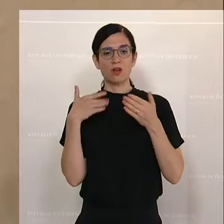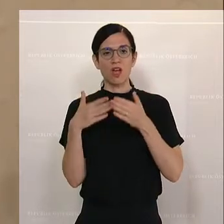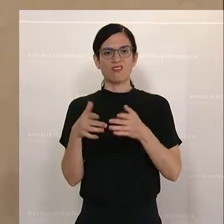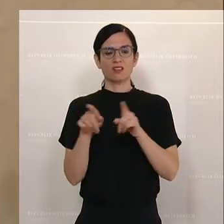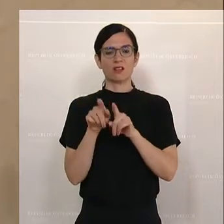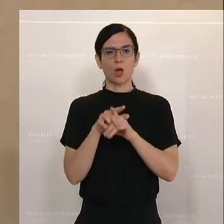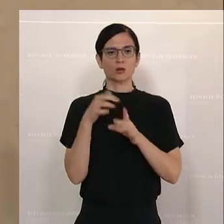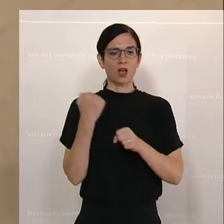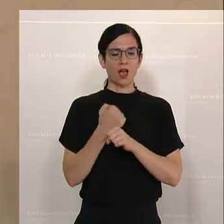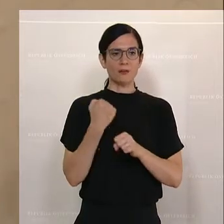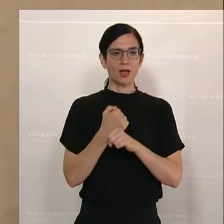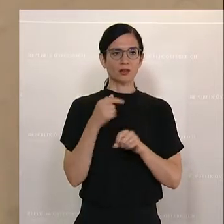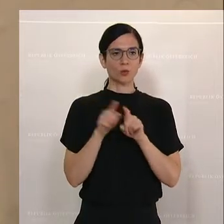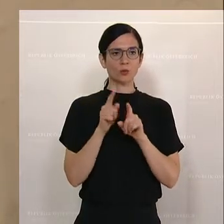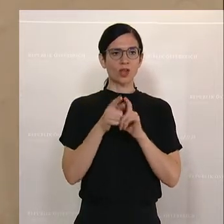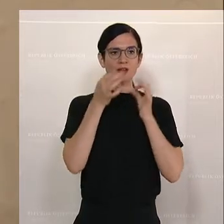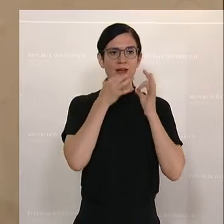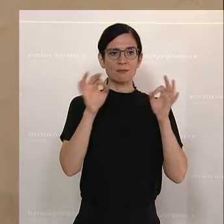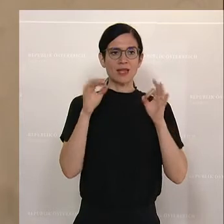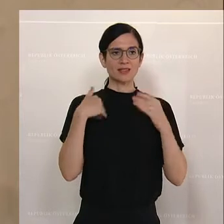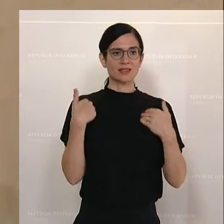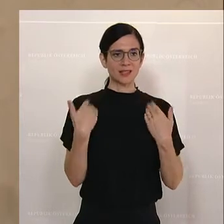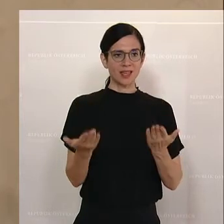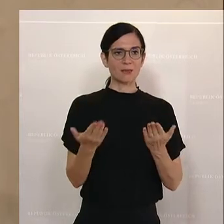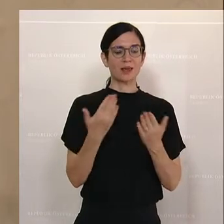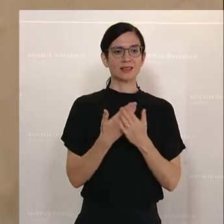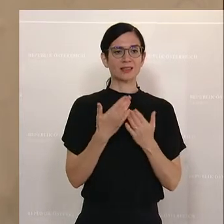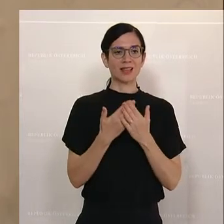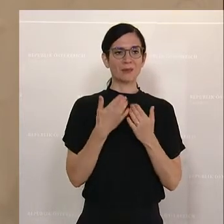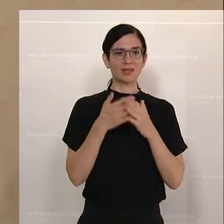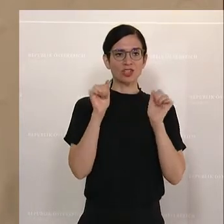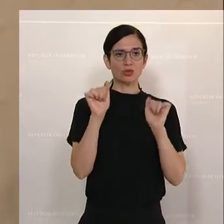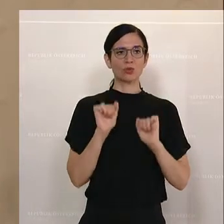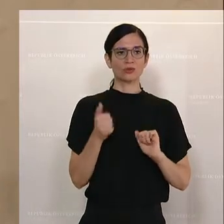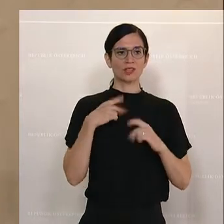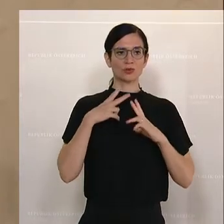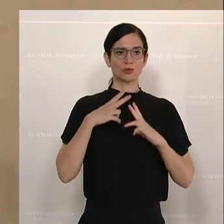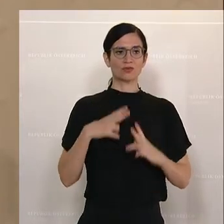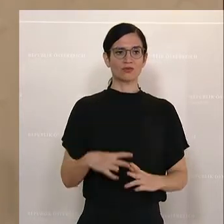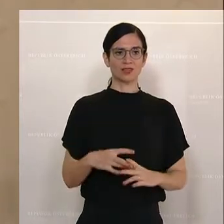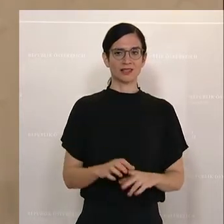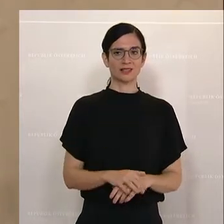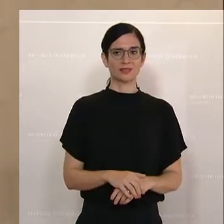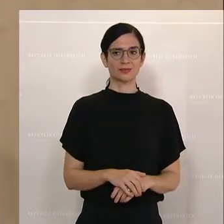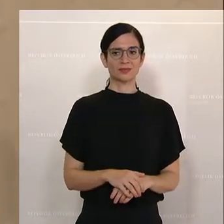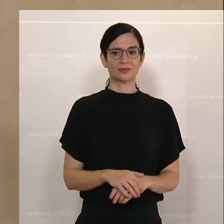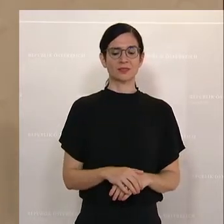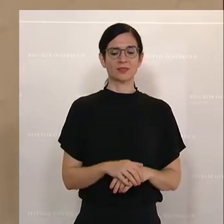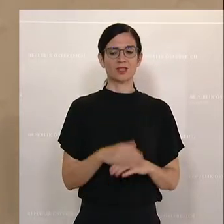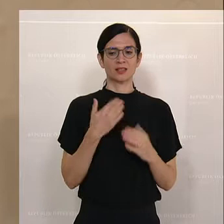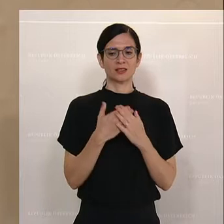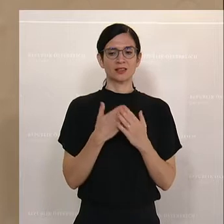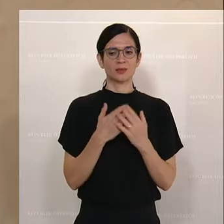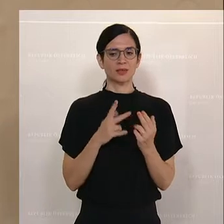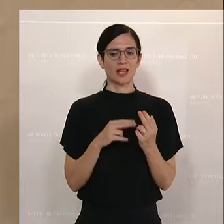und ihr Bestes geben, damit der Kundenzufriedenheit gerecht geworden